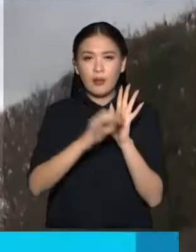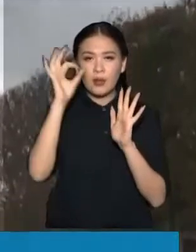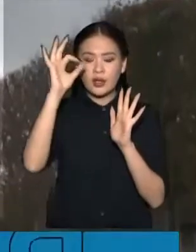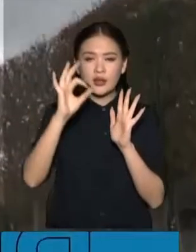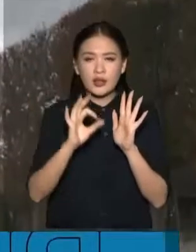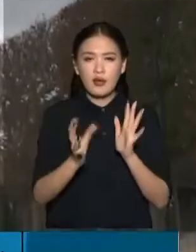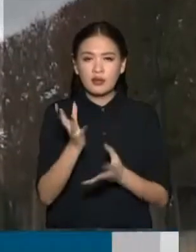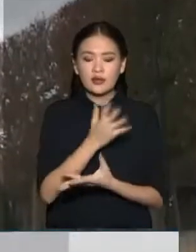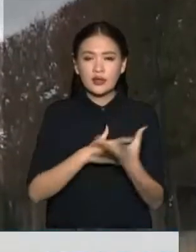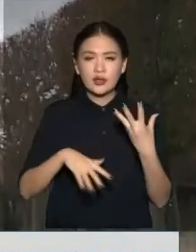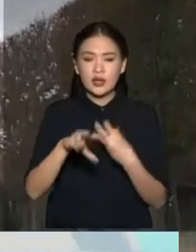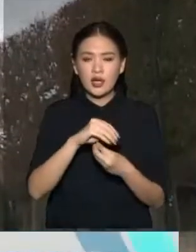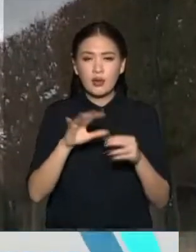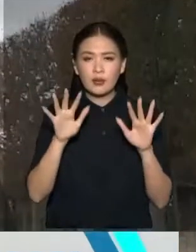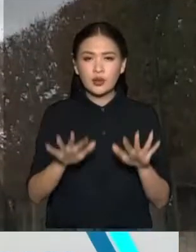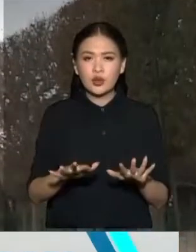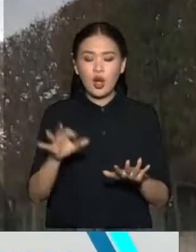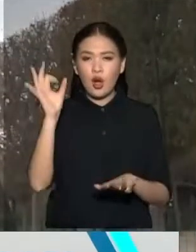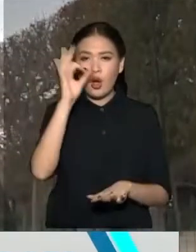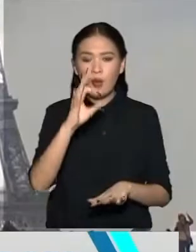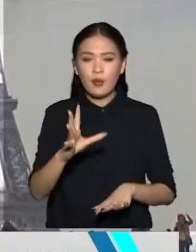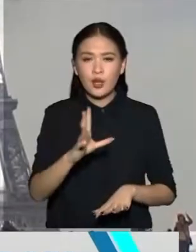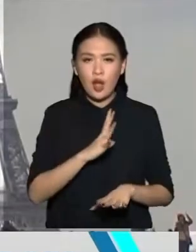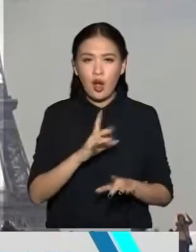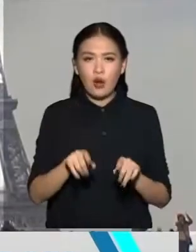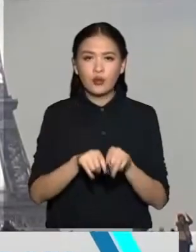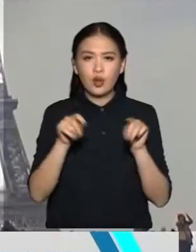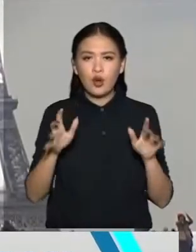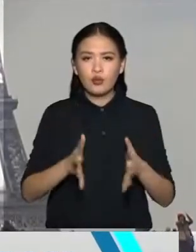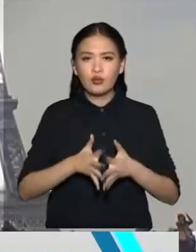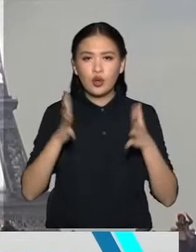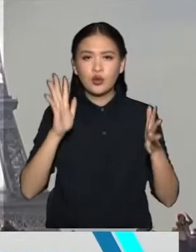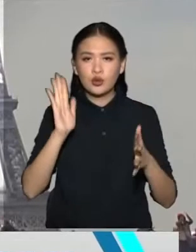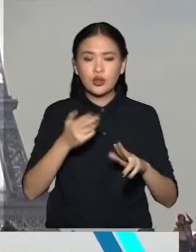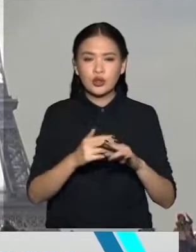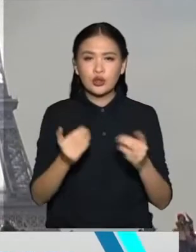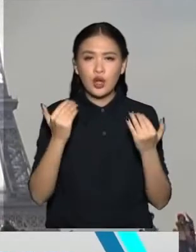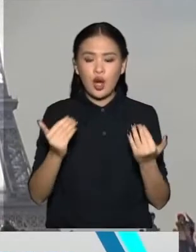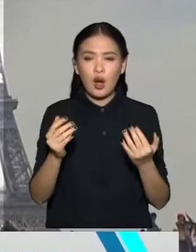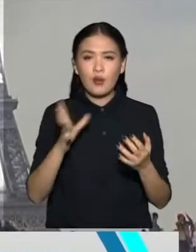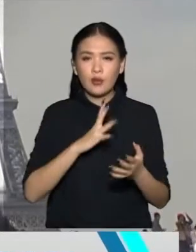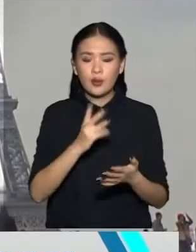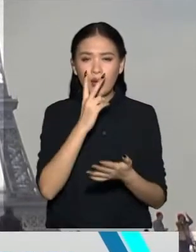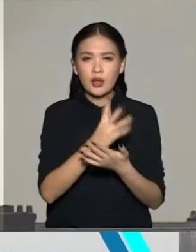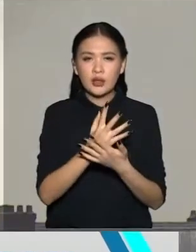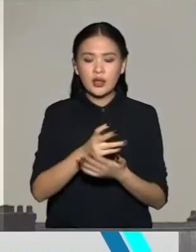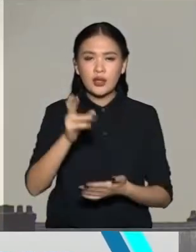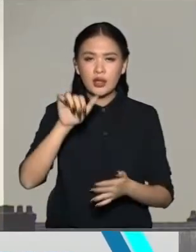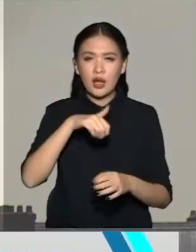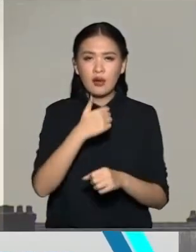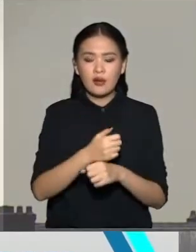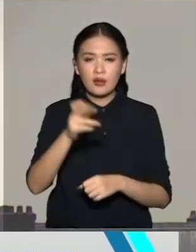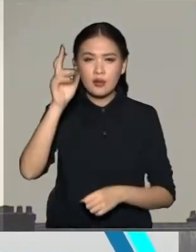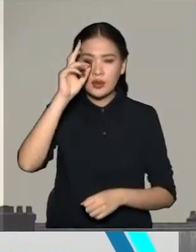всех инвестиций в регионе. Судя по всему, объемы будут расти. Сегодня в рамках официального визита главы государства во